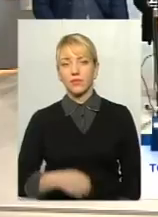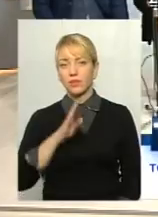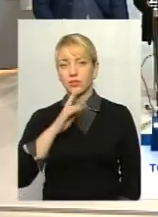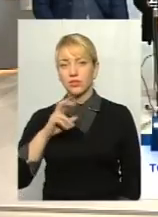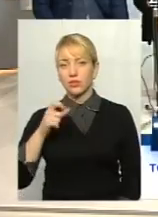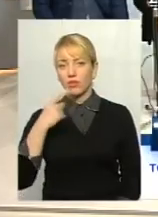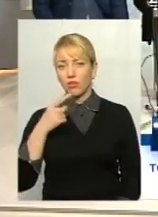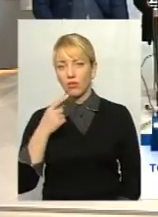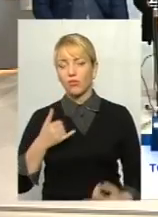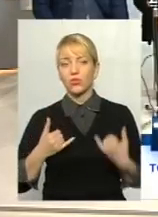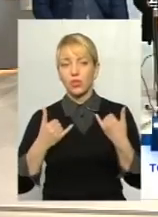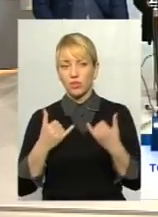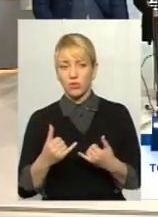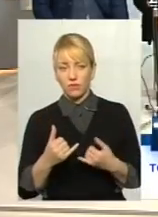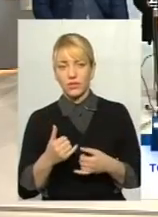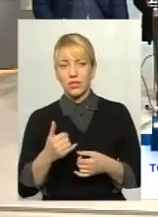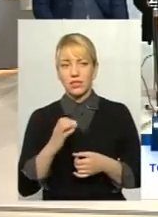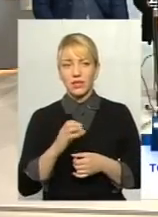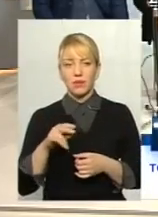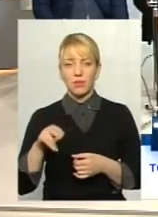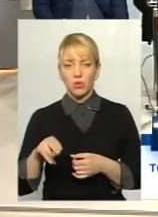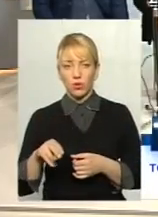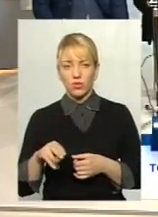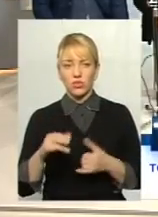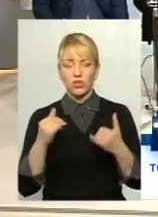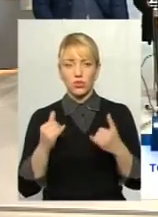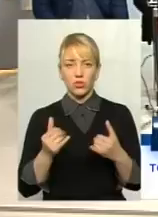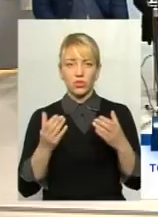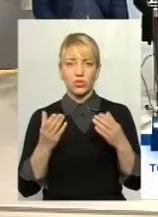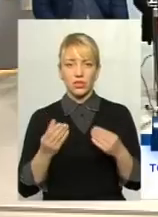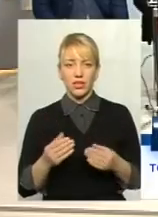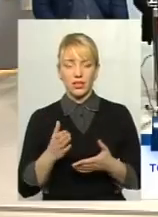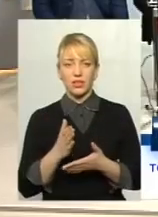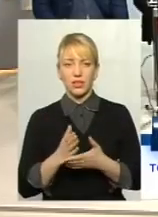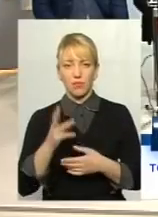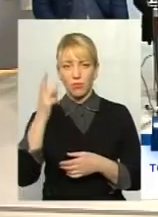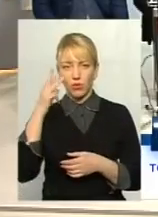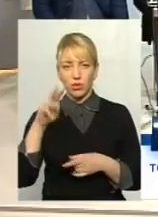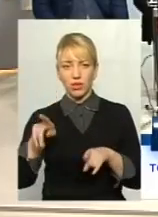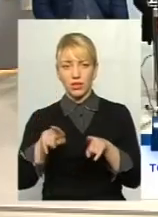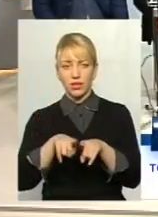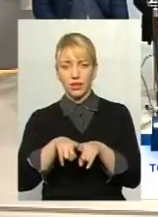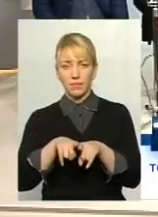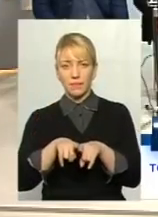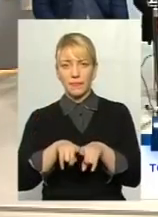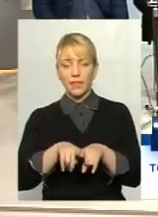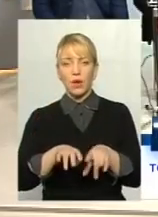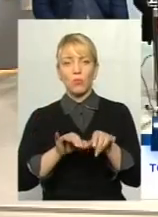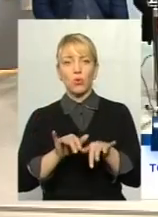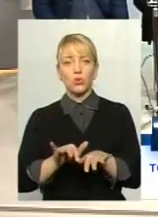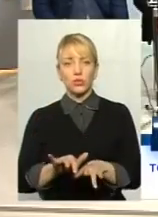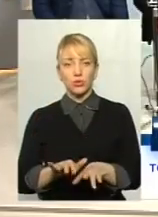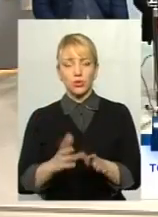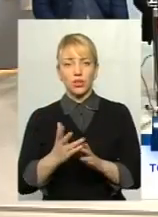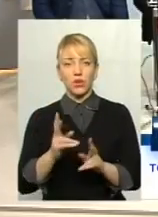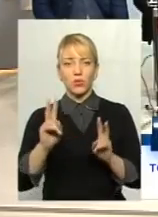Шановний Терій Петрович, на сьогоднішній день є модна така, є процедура, яка годно